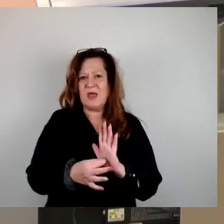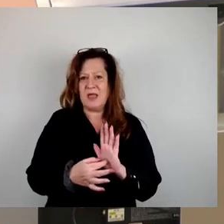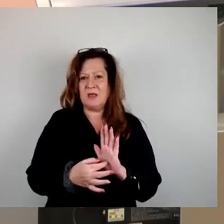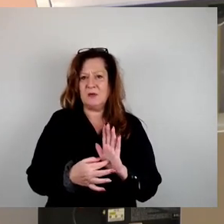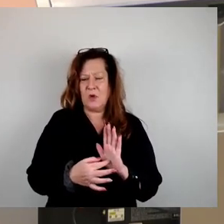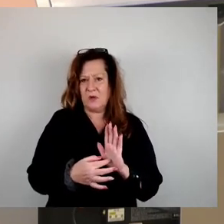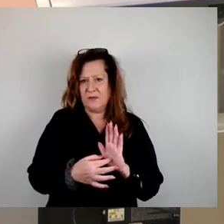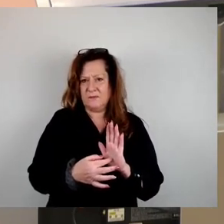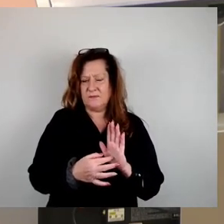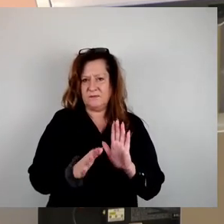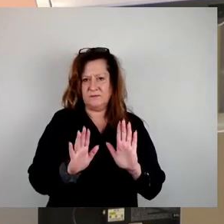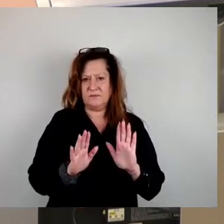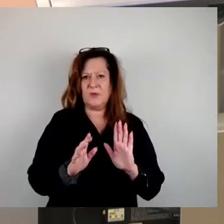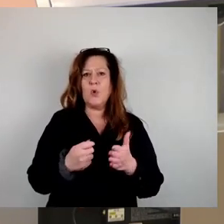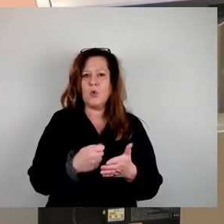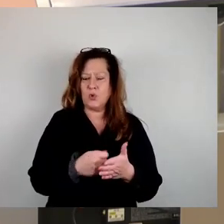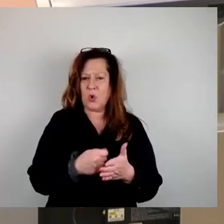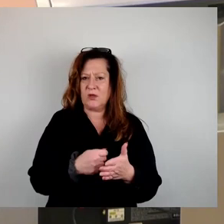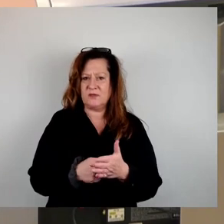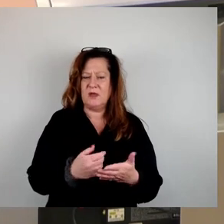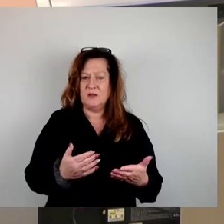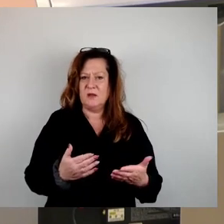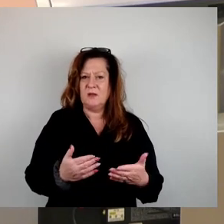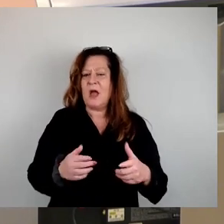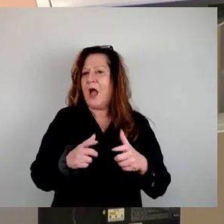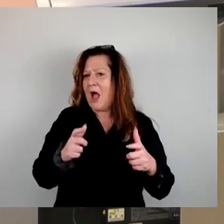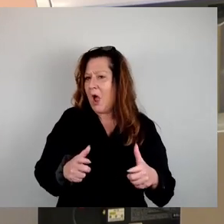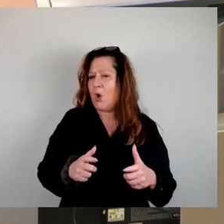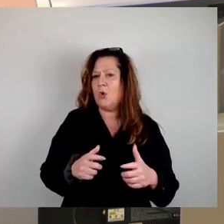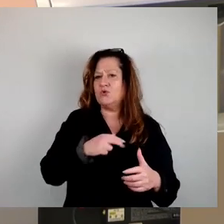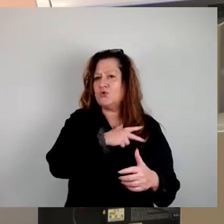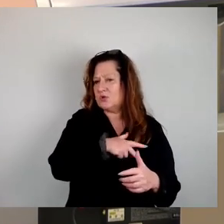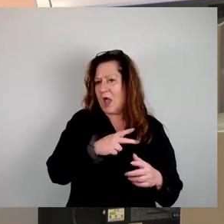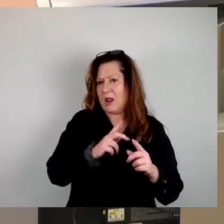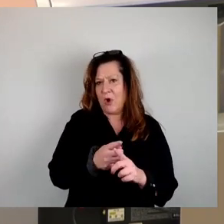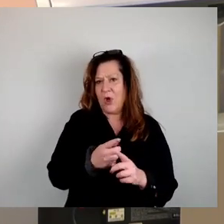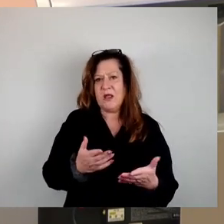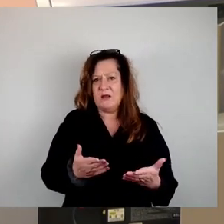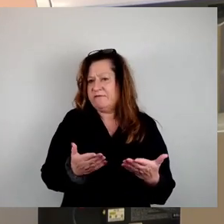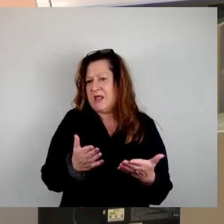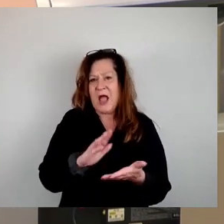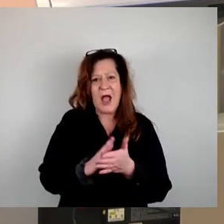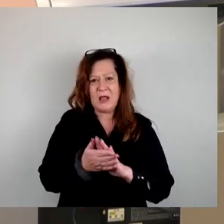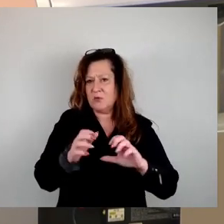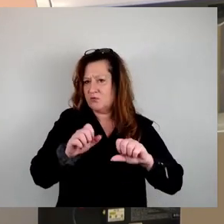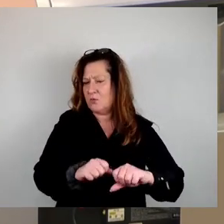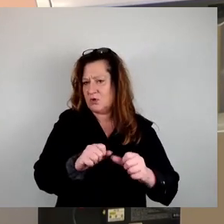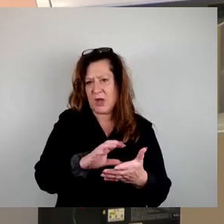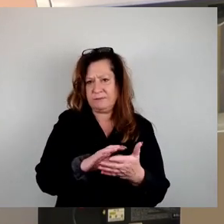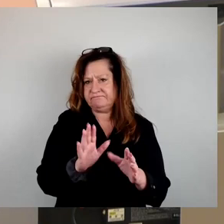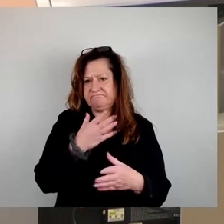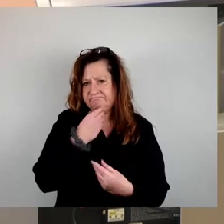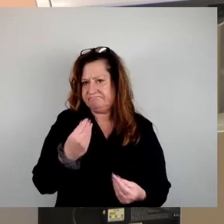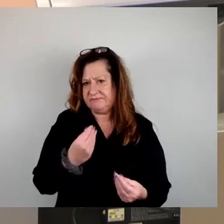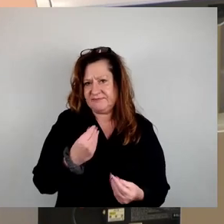ehemaligen Bestand mit einhergehenden sozialen Folgen und eben kein Handlungsspielraum für die Kommune, sei es zur Unterbringung von